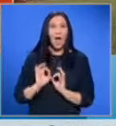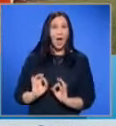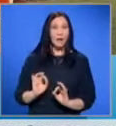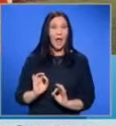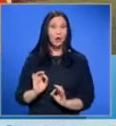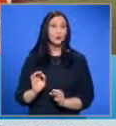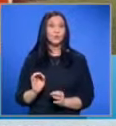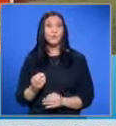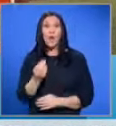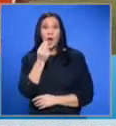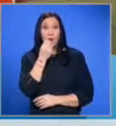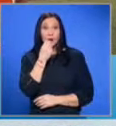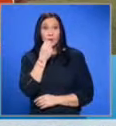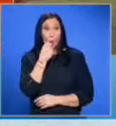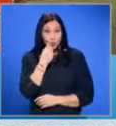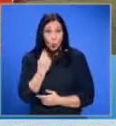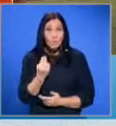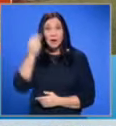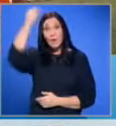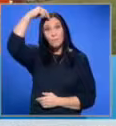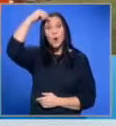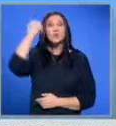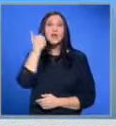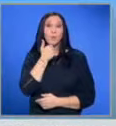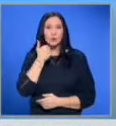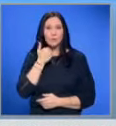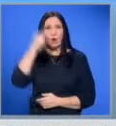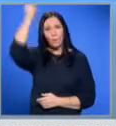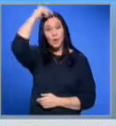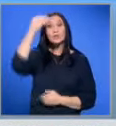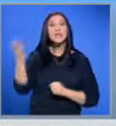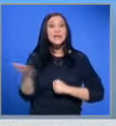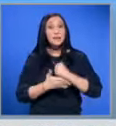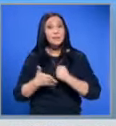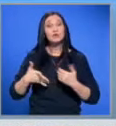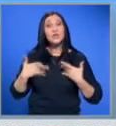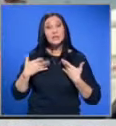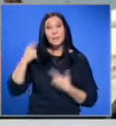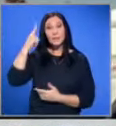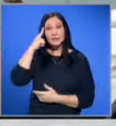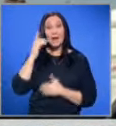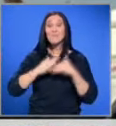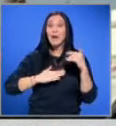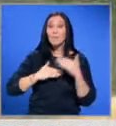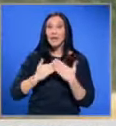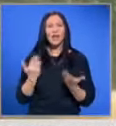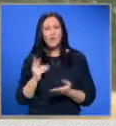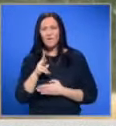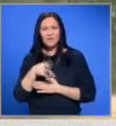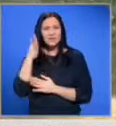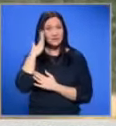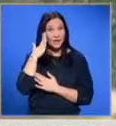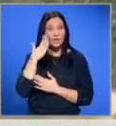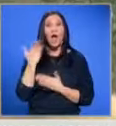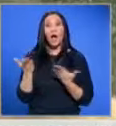консумираме българския потребител. Българските земеделци искаме да знаем на практика какво влиза в